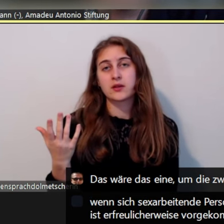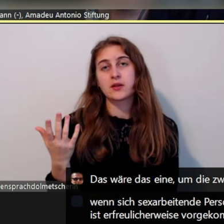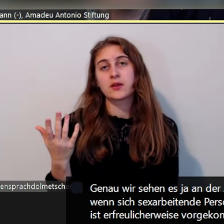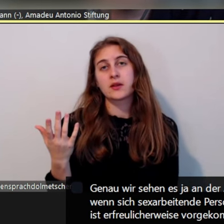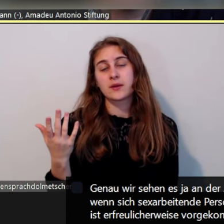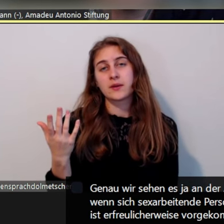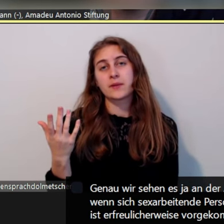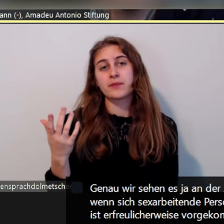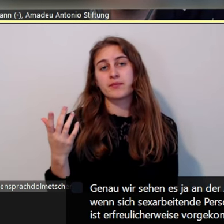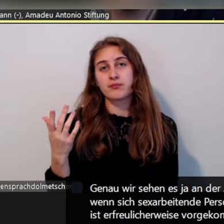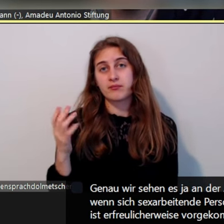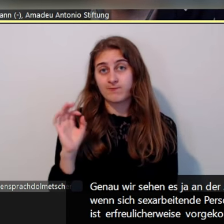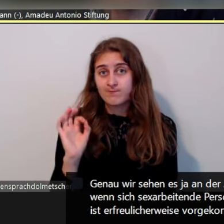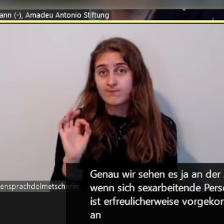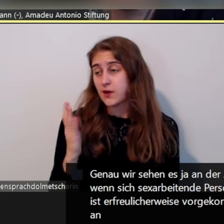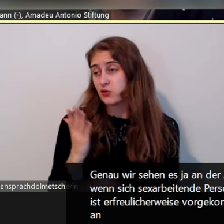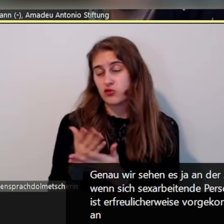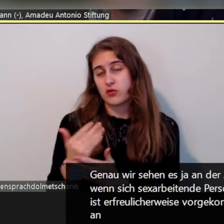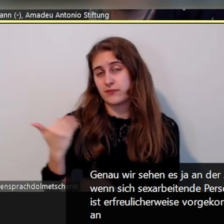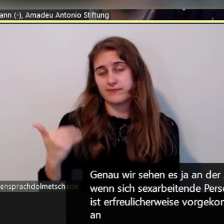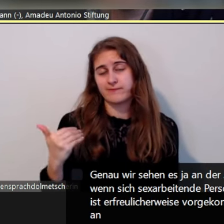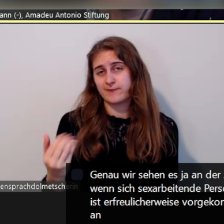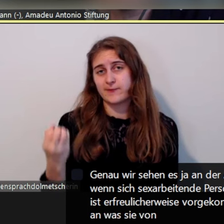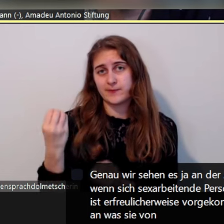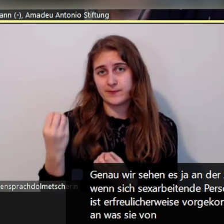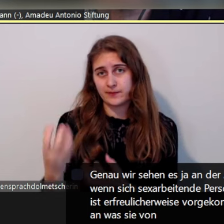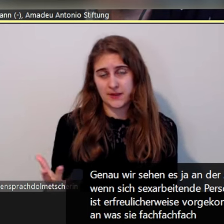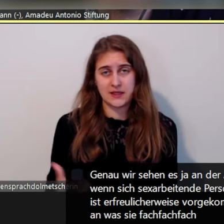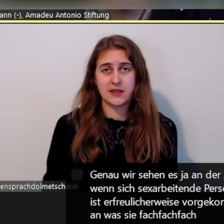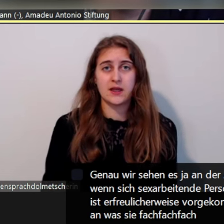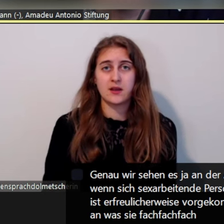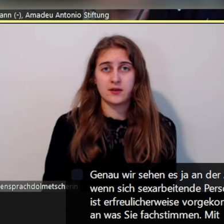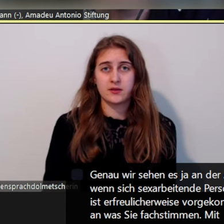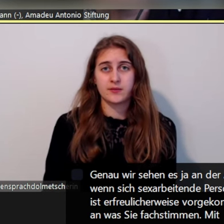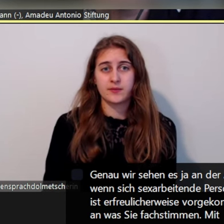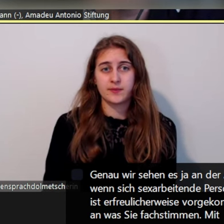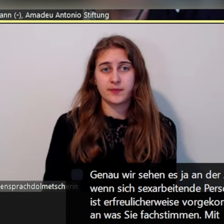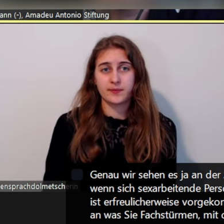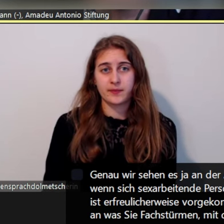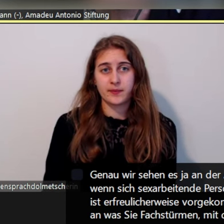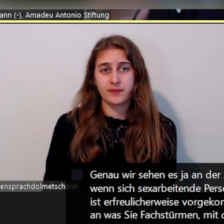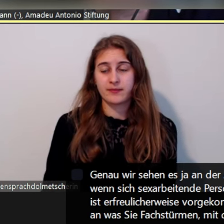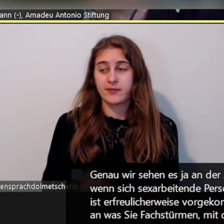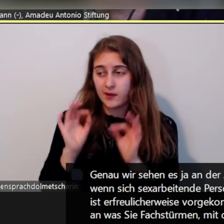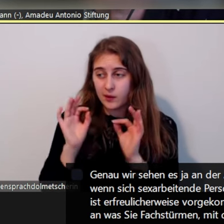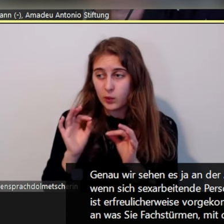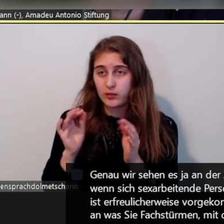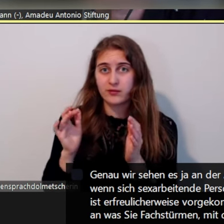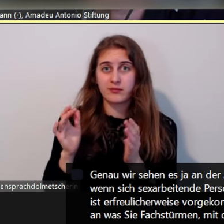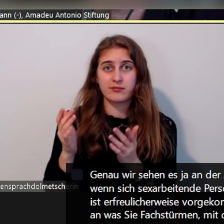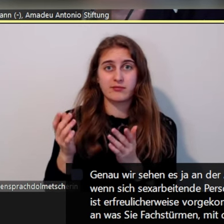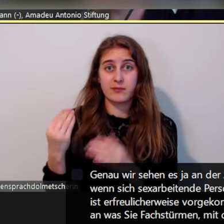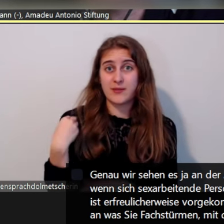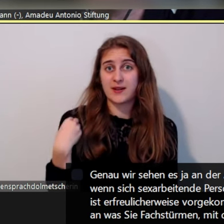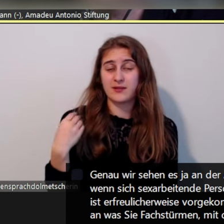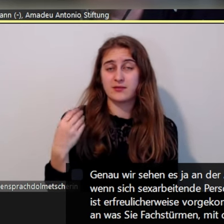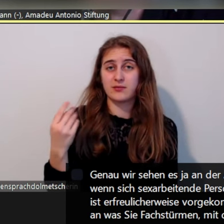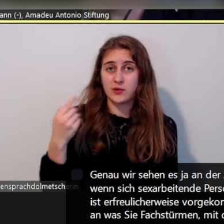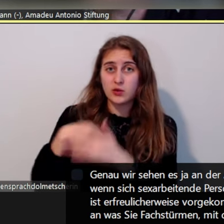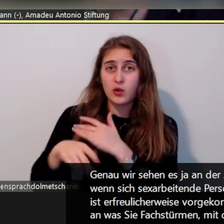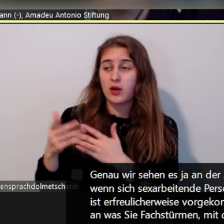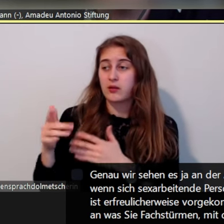dankenswerterweise an Fachstimmen, mit denen wir vernetzt sind und so weiter. Und da ist